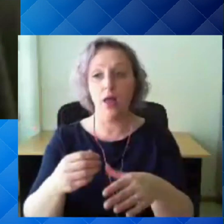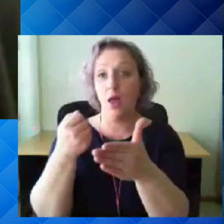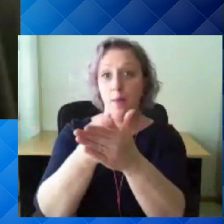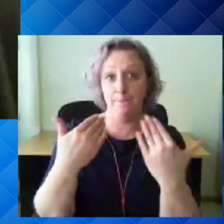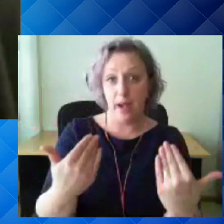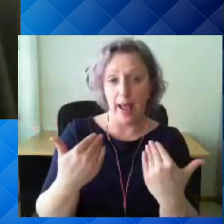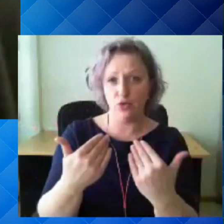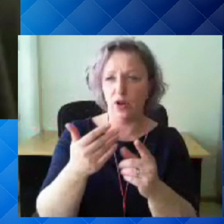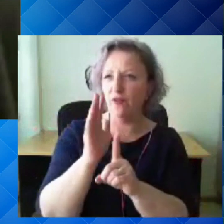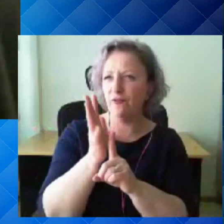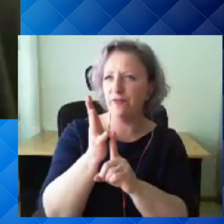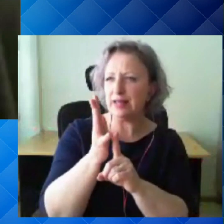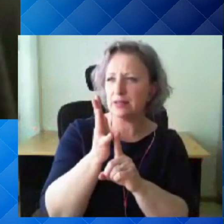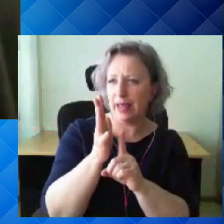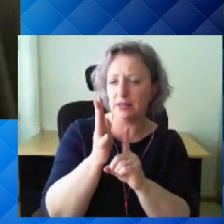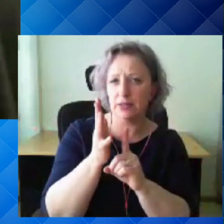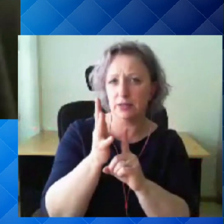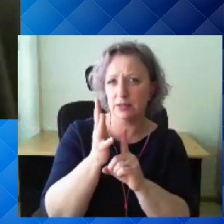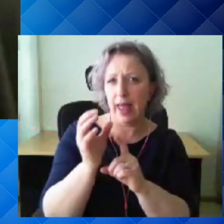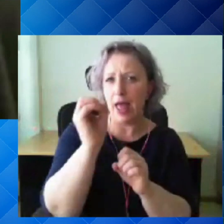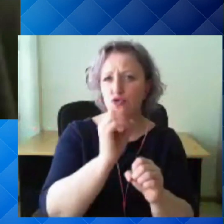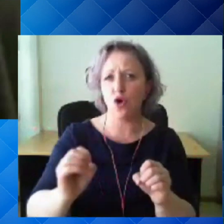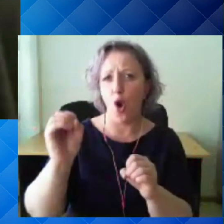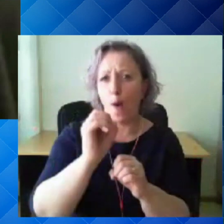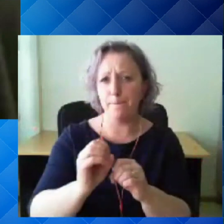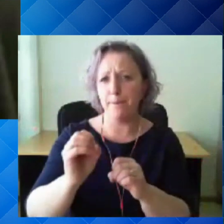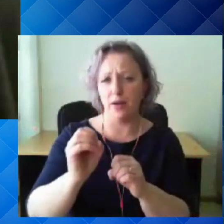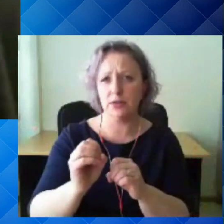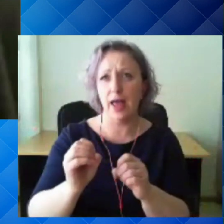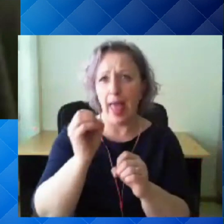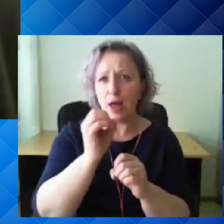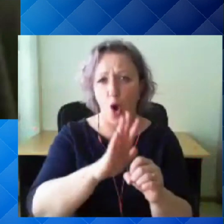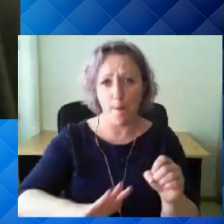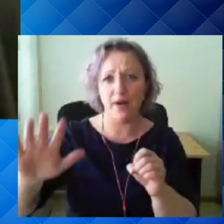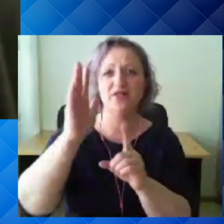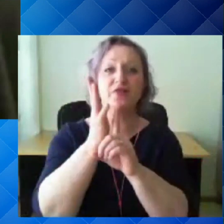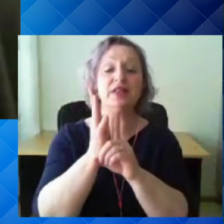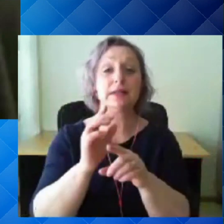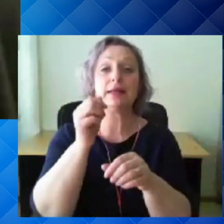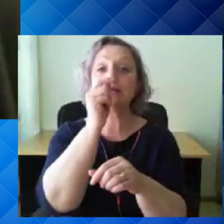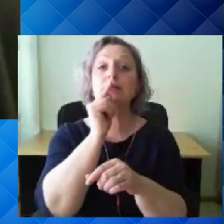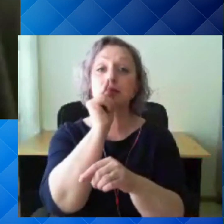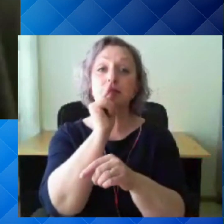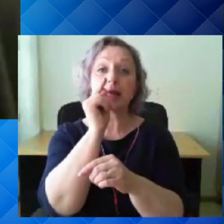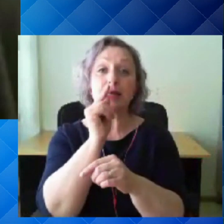15 Euroopas laiat tunnustatud testi, mille seda tundlikust ja spetsifilisust